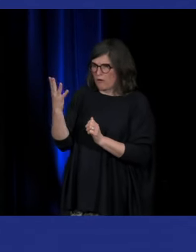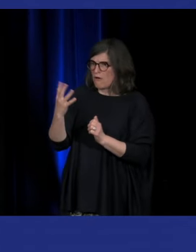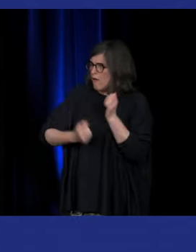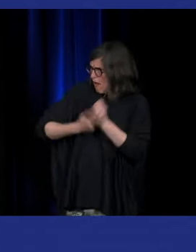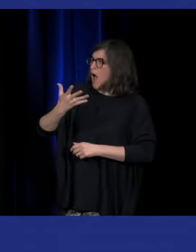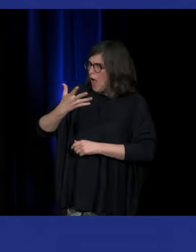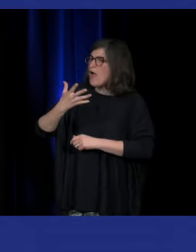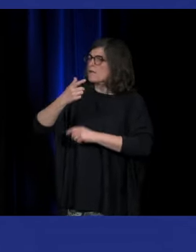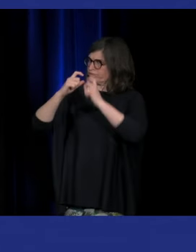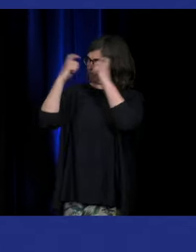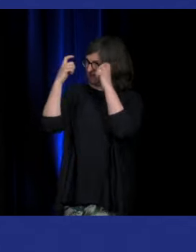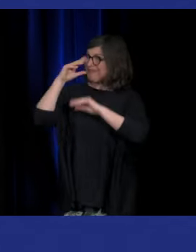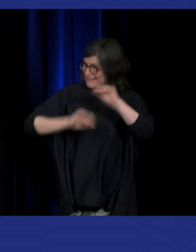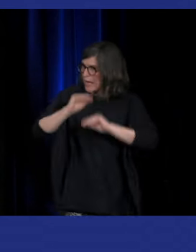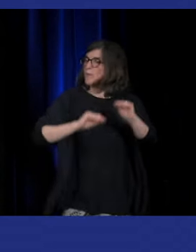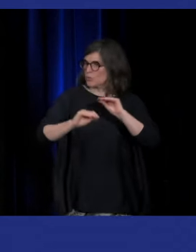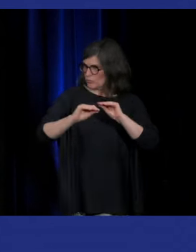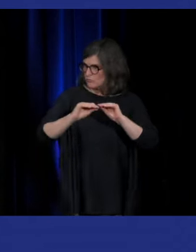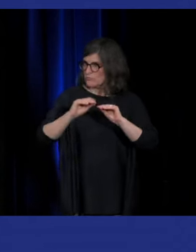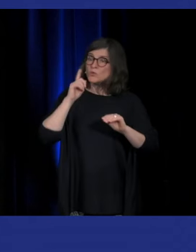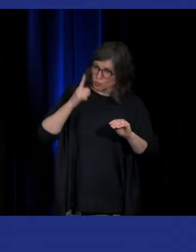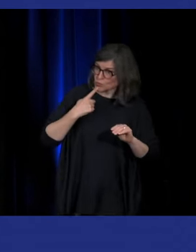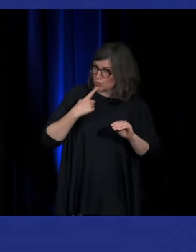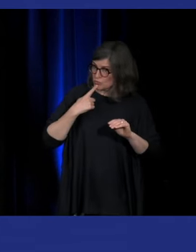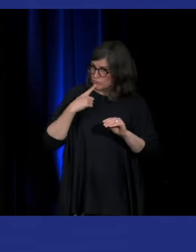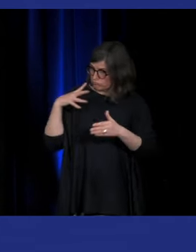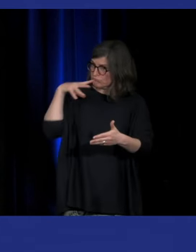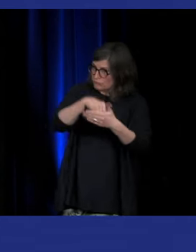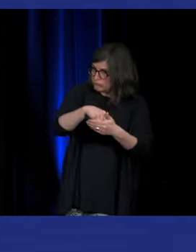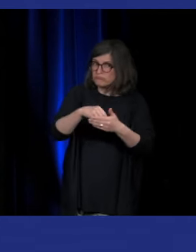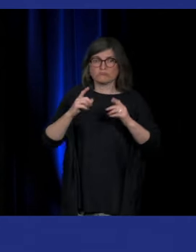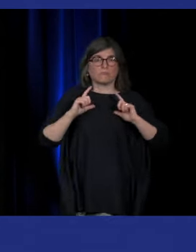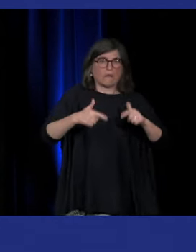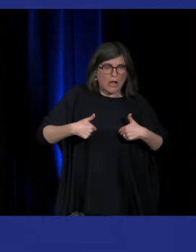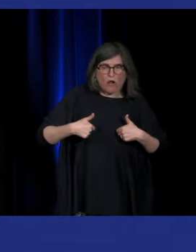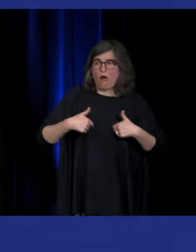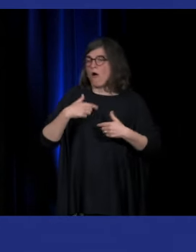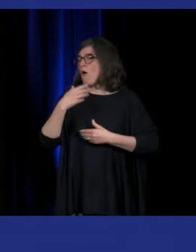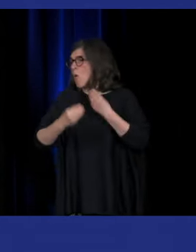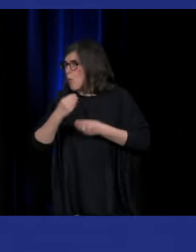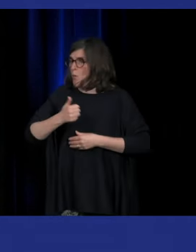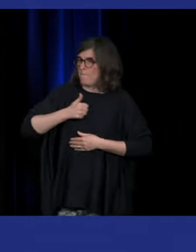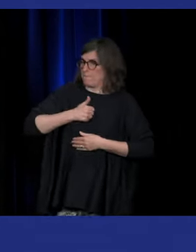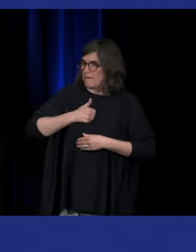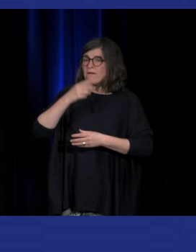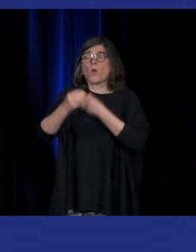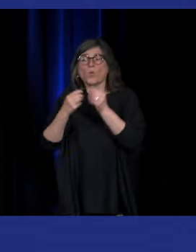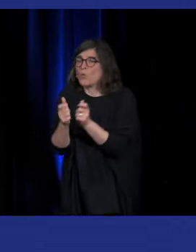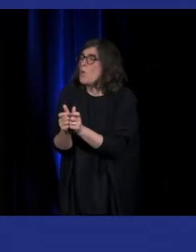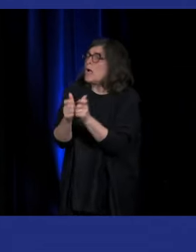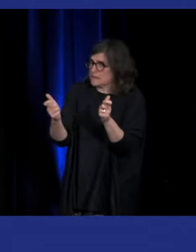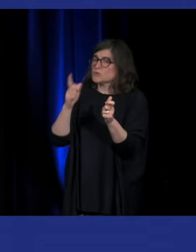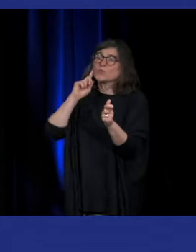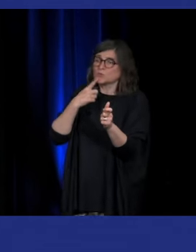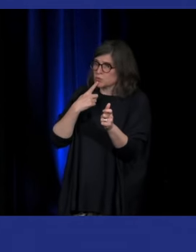arts-thérapeutes sourds et sourdes qui travaillent dans les écoles qui travaillent au niveau privé mais dans les institutions des